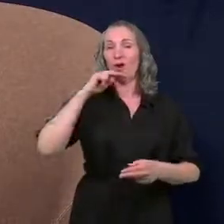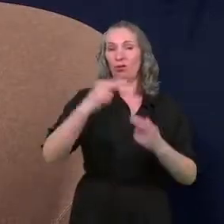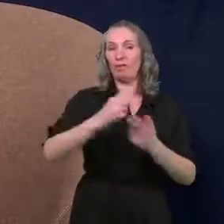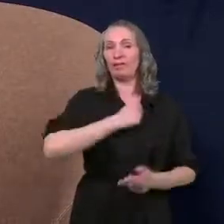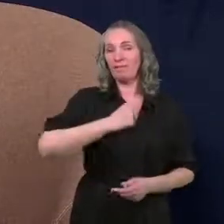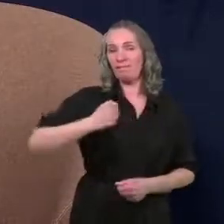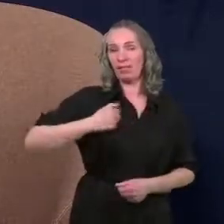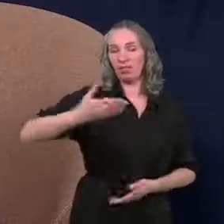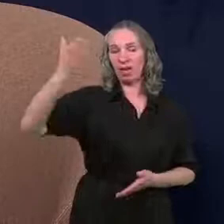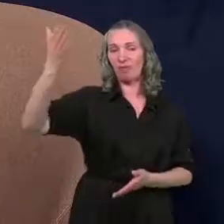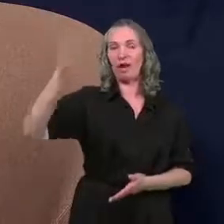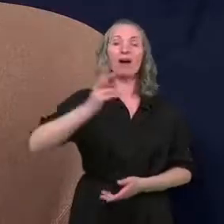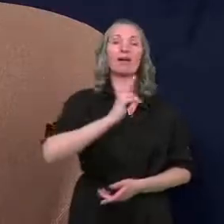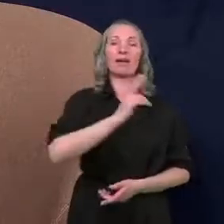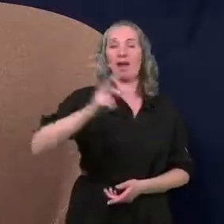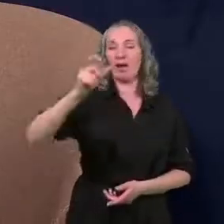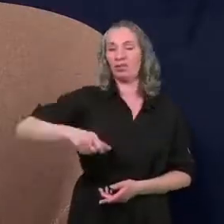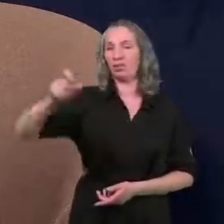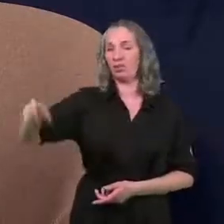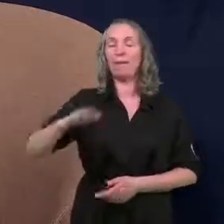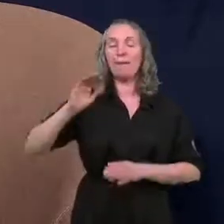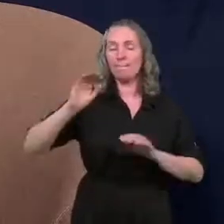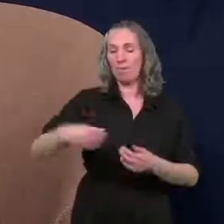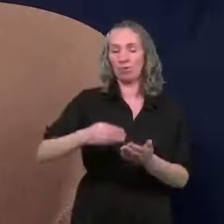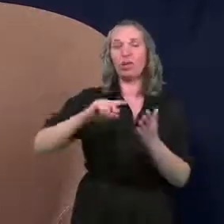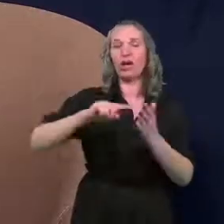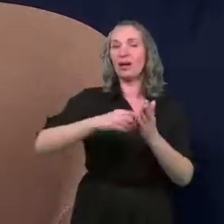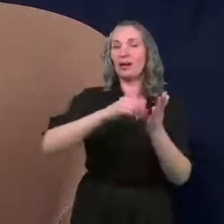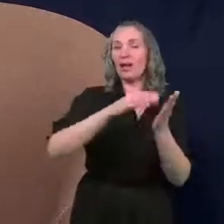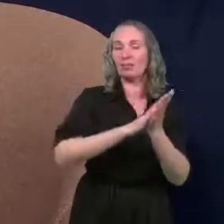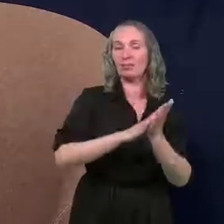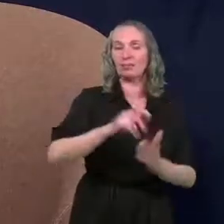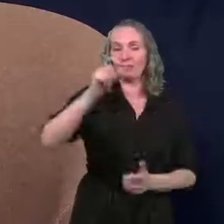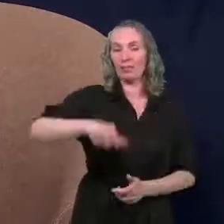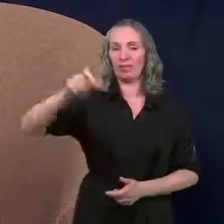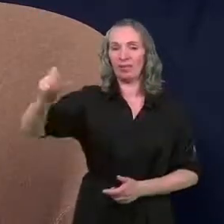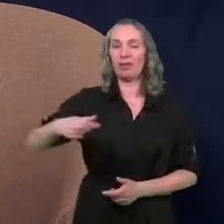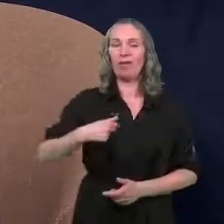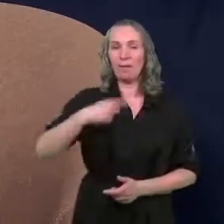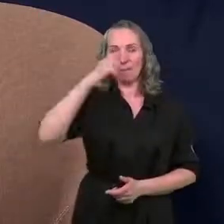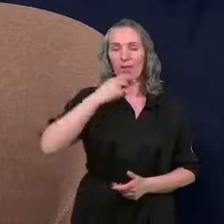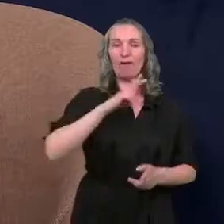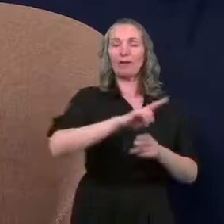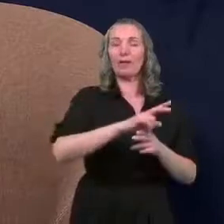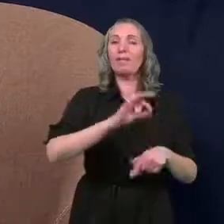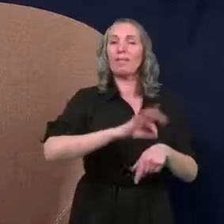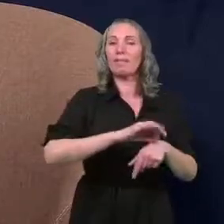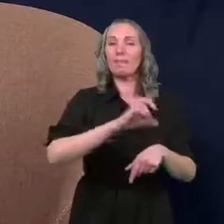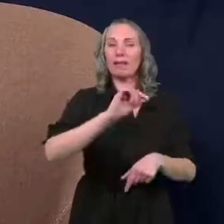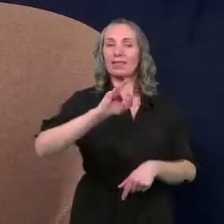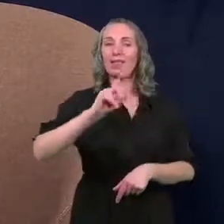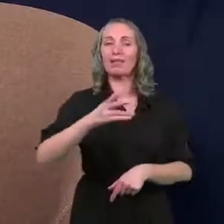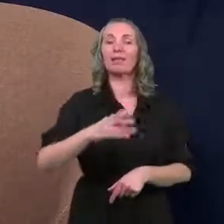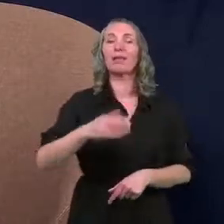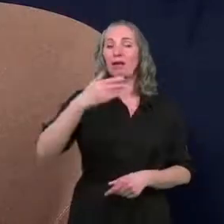Warszawa, bo przecież każdy z nas może się zarejestrować poprzez indywidualne swoje konto pacjenta, może na